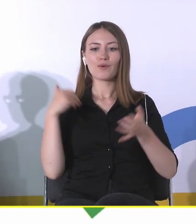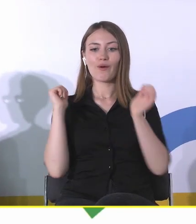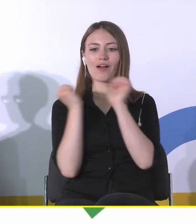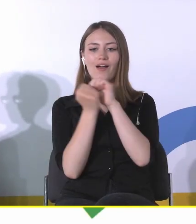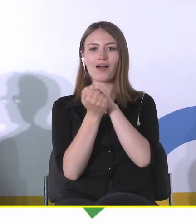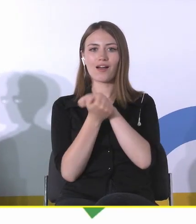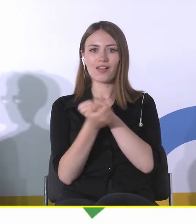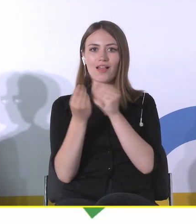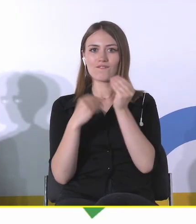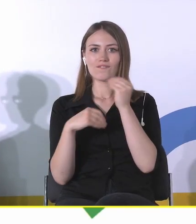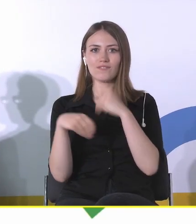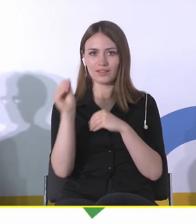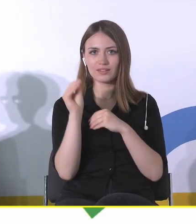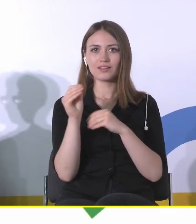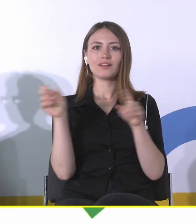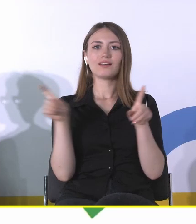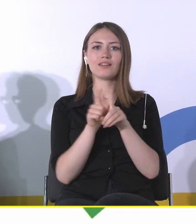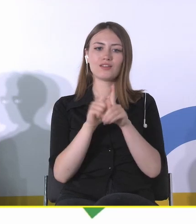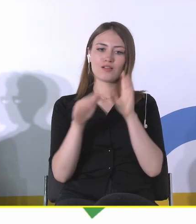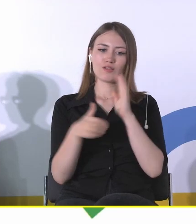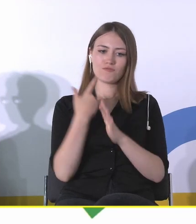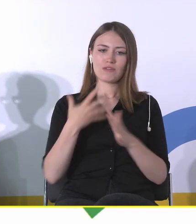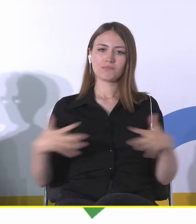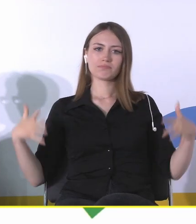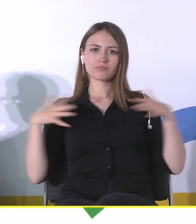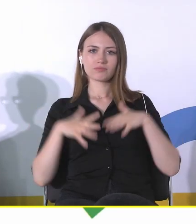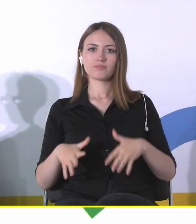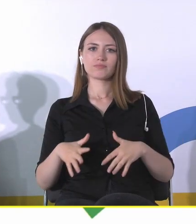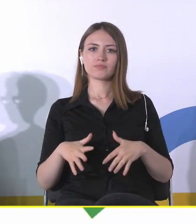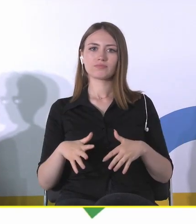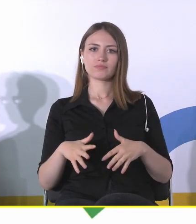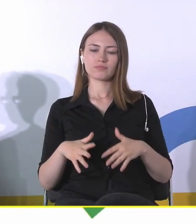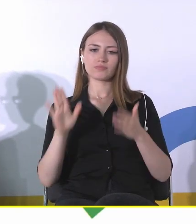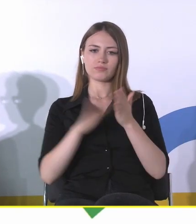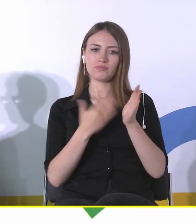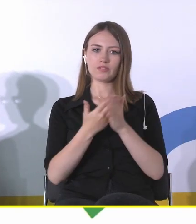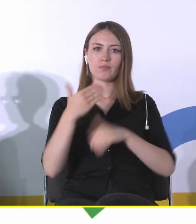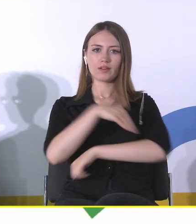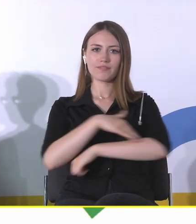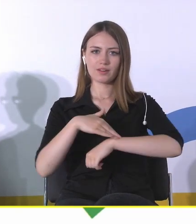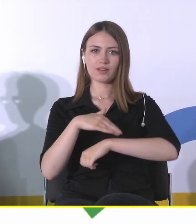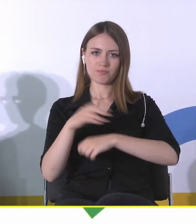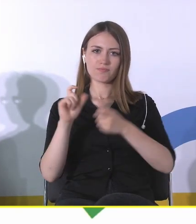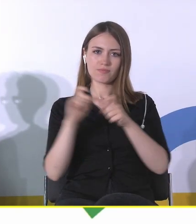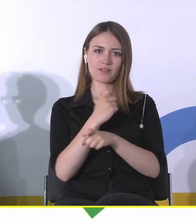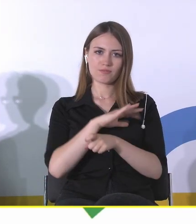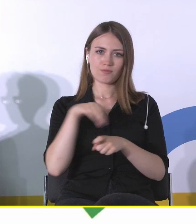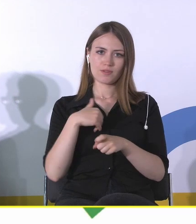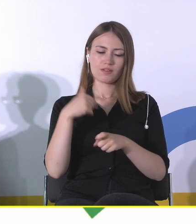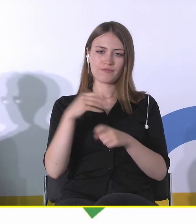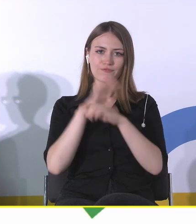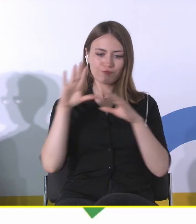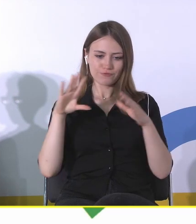przyzwolenie na budowanie trochę nowych tożsamości, bo z kraju, w którym byliśmy wszyscy Polakami, wszyscy mówiliśmy w